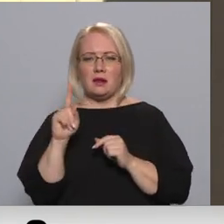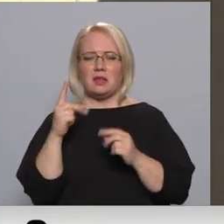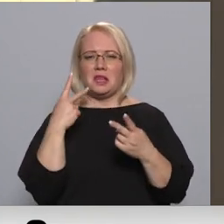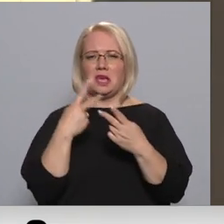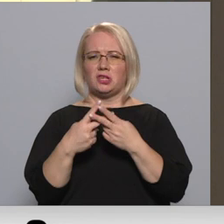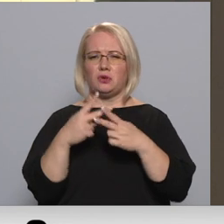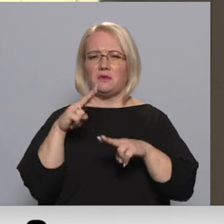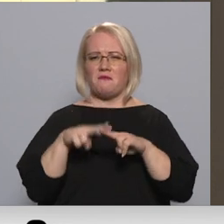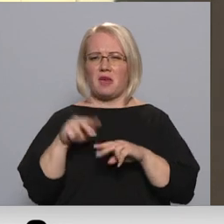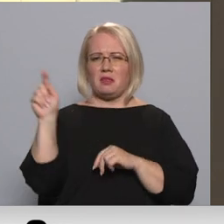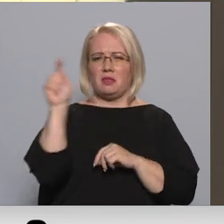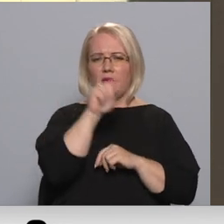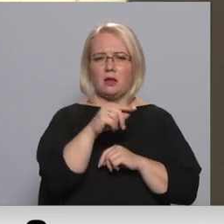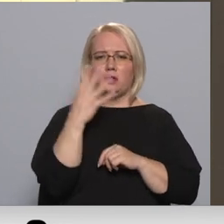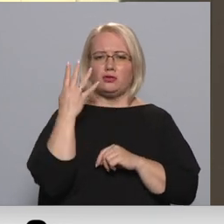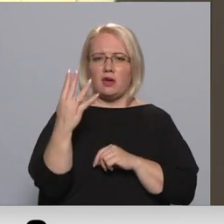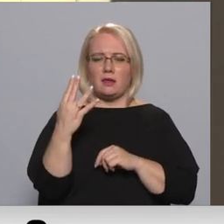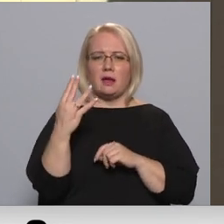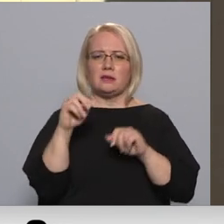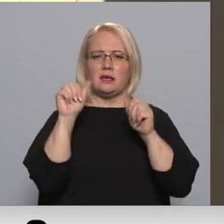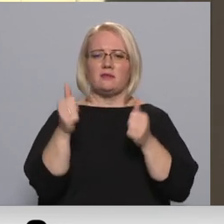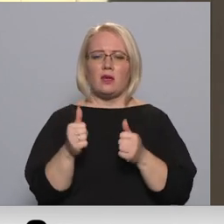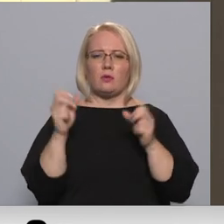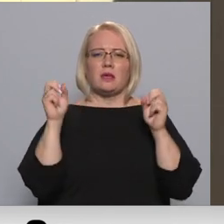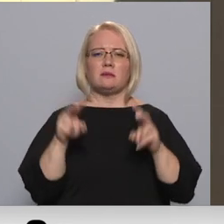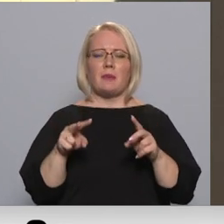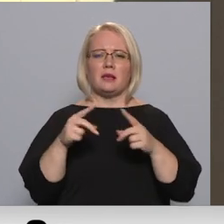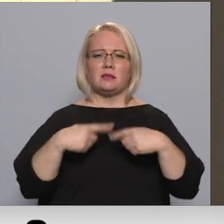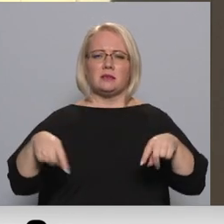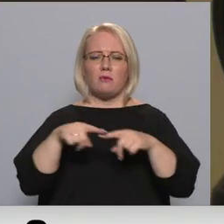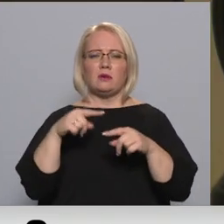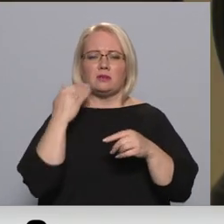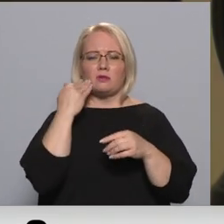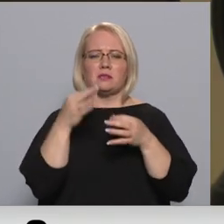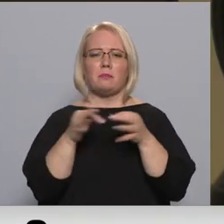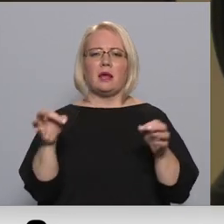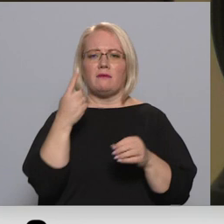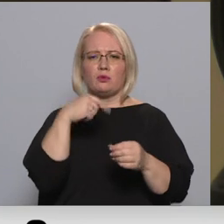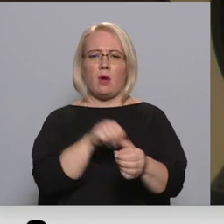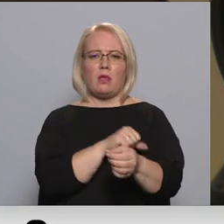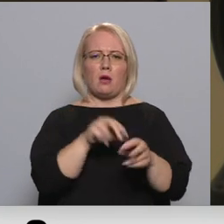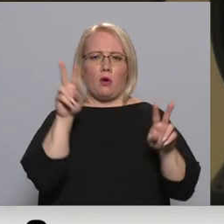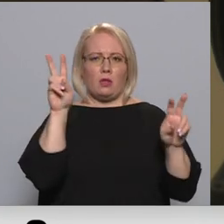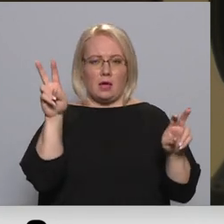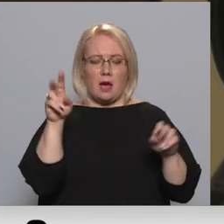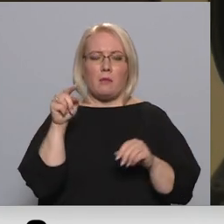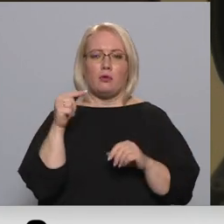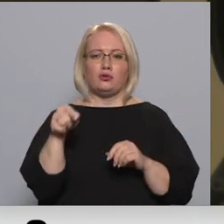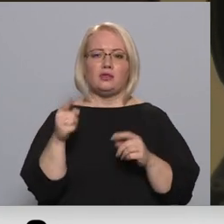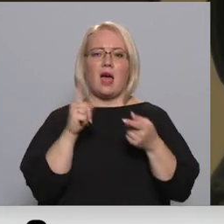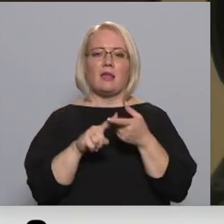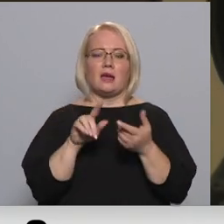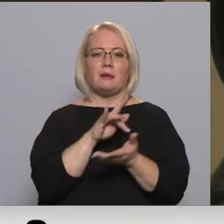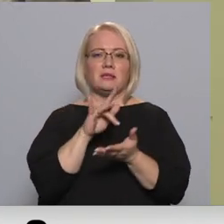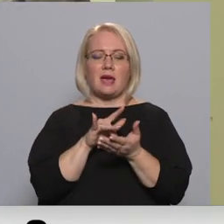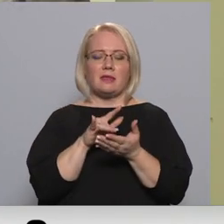četrās ir izveidotas drug-free zonas, brīvs no narkotikām zonas. Šo mennes atkarību centrs atzīmē savu